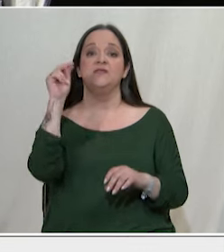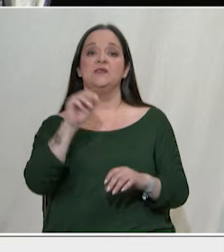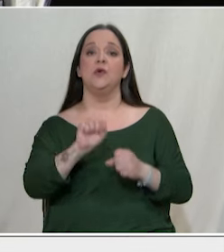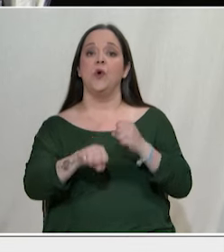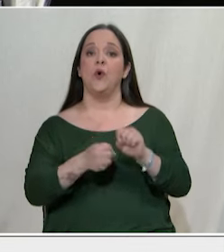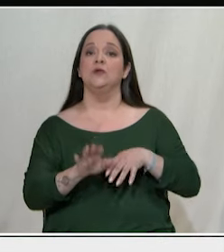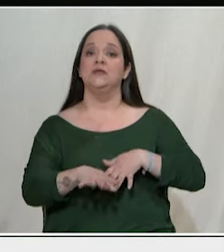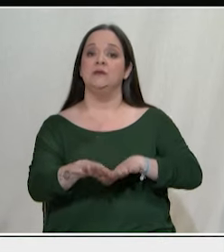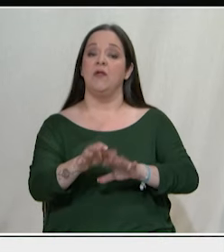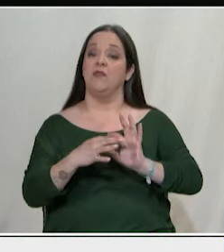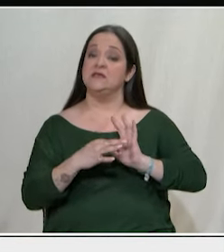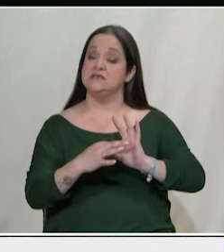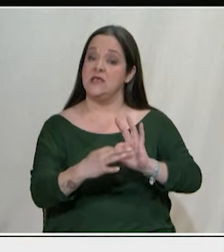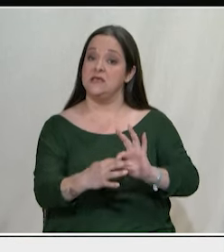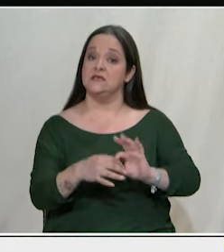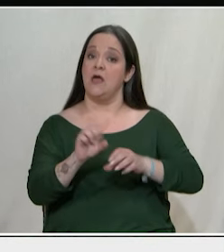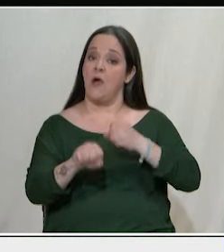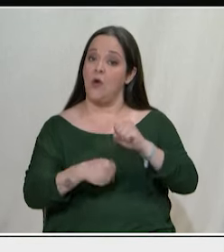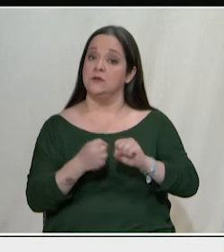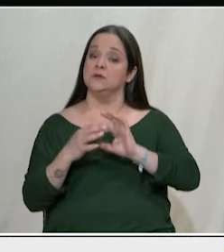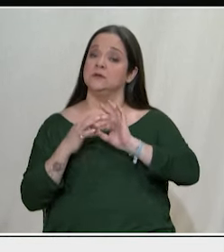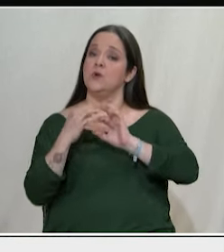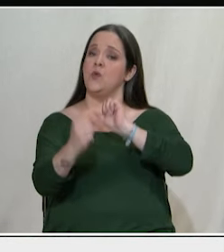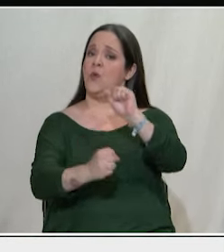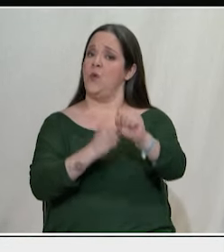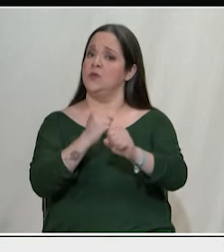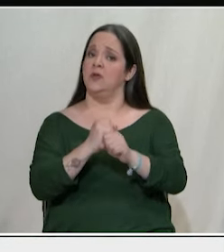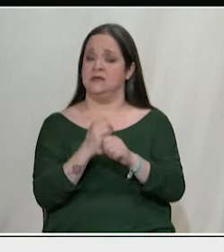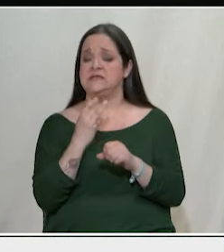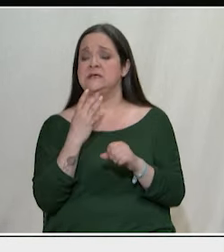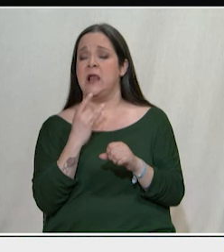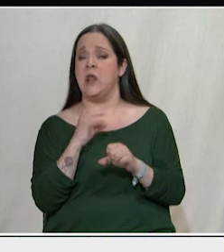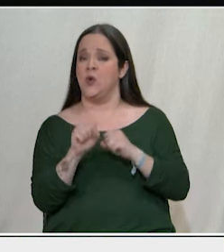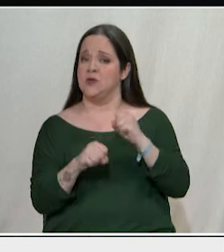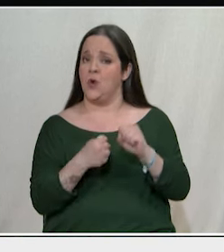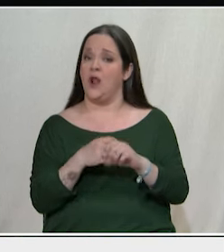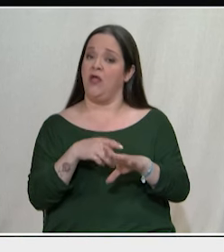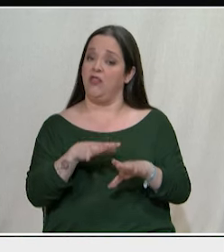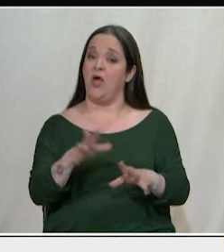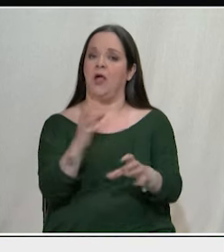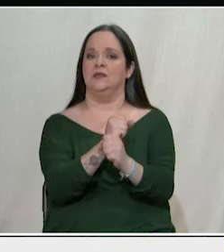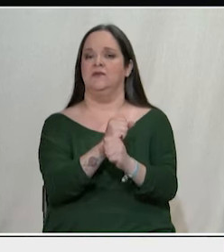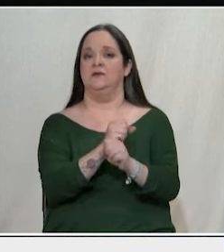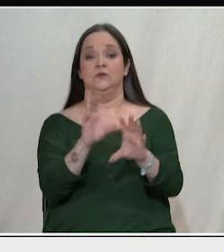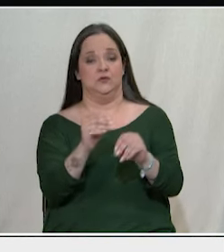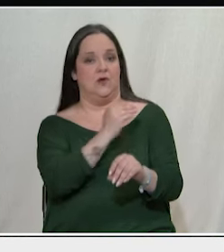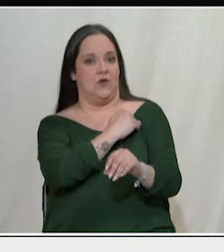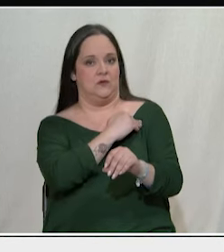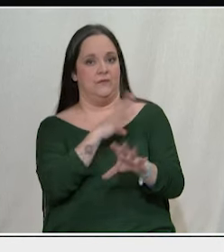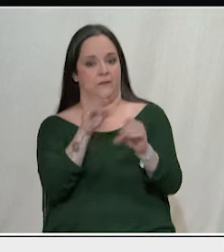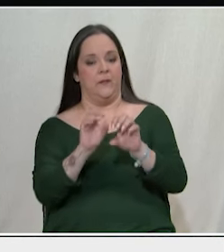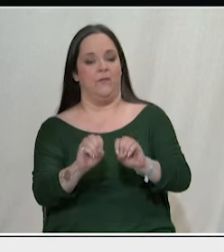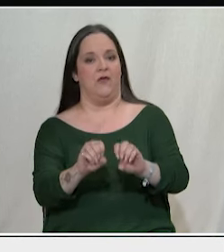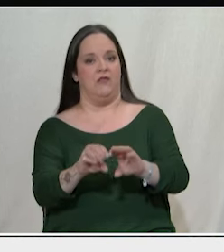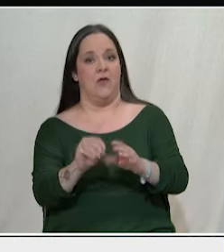θα είναι μακροχρόνιος θα είναι σκληρός αλλά θα είναι νικηφόρος σε σχέση τώρα με το ερώτημά σας το ζήτημα της παιδείας